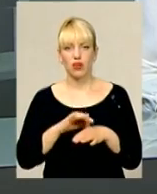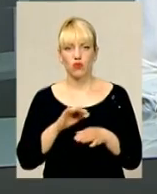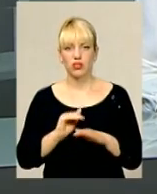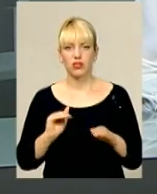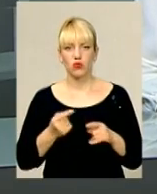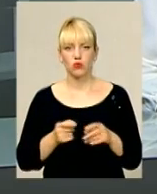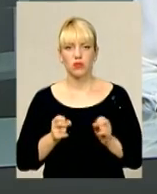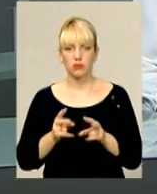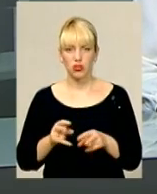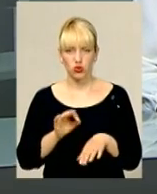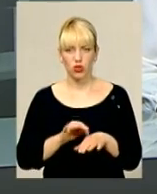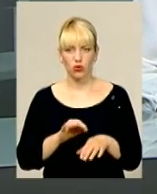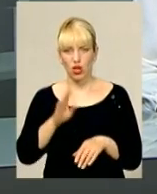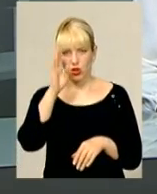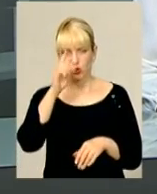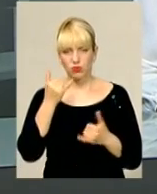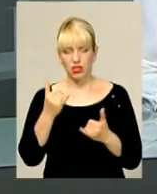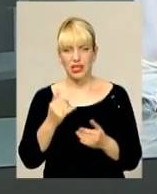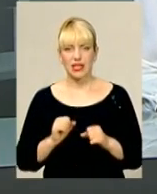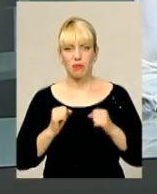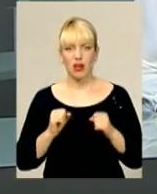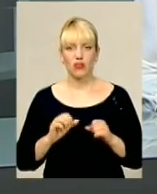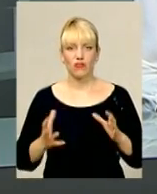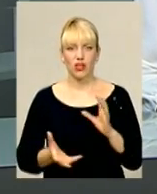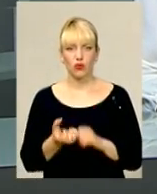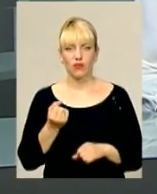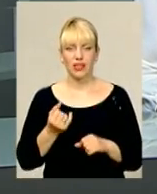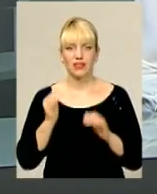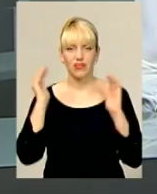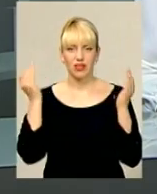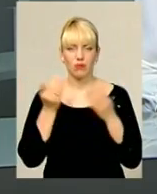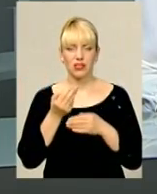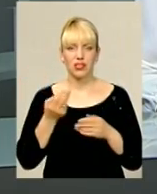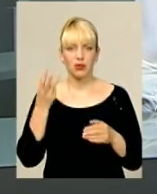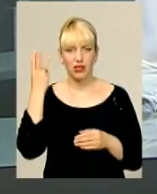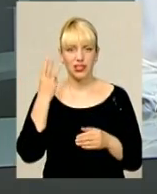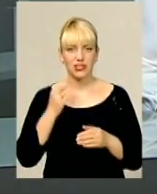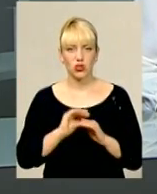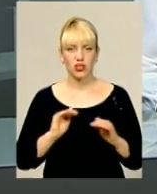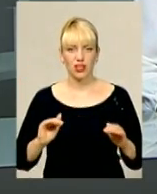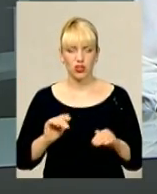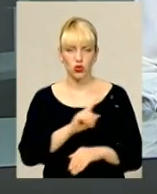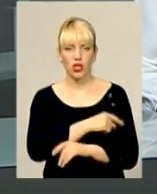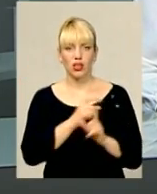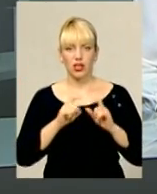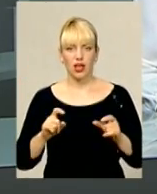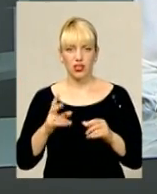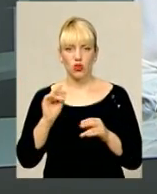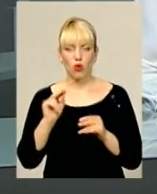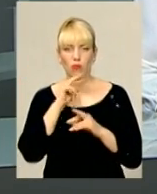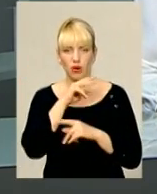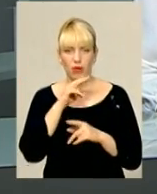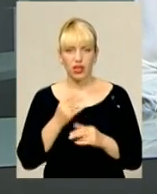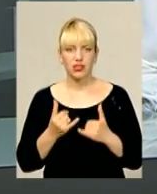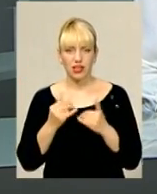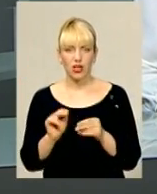цю небезпечну недугу. Хлопчика наразі намагаються врятувати в реанімації Хмельницької міської дитячої лікарні. Однак препаратів для лікування